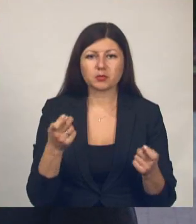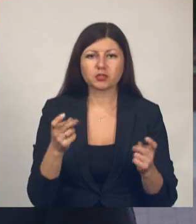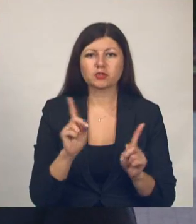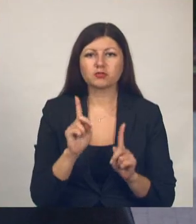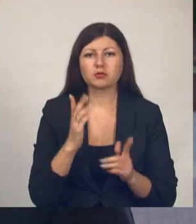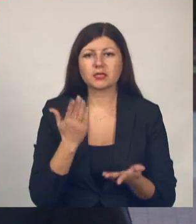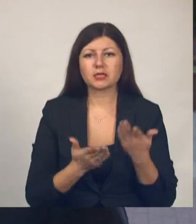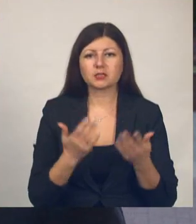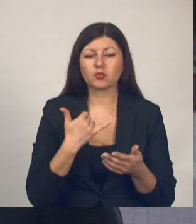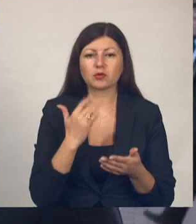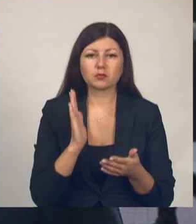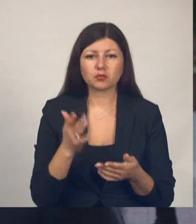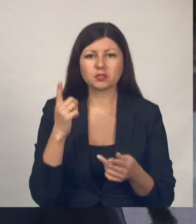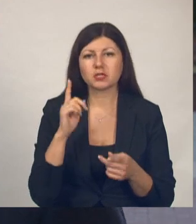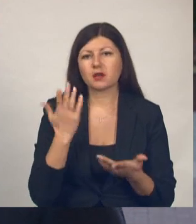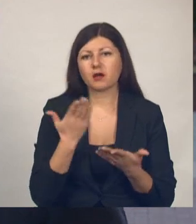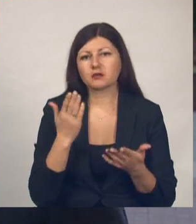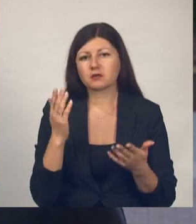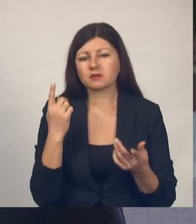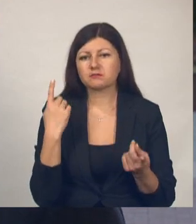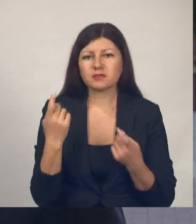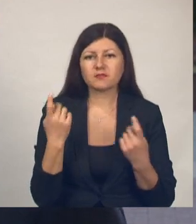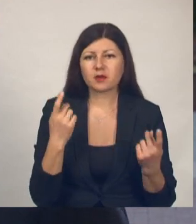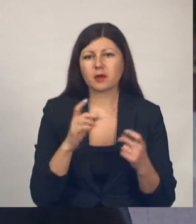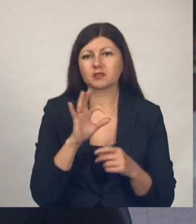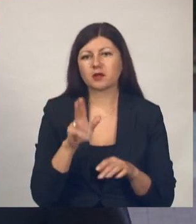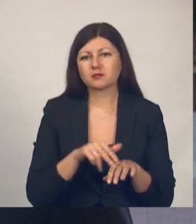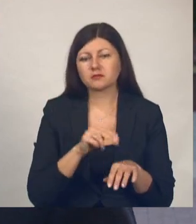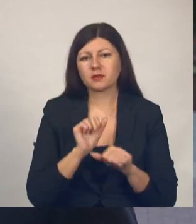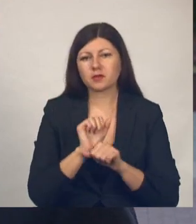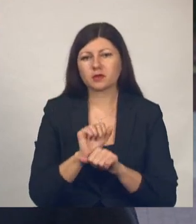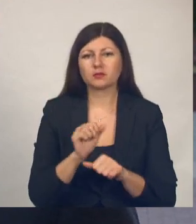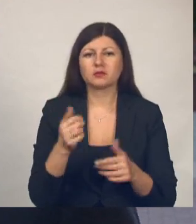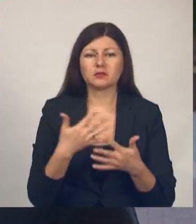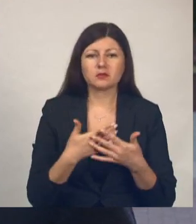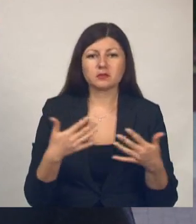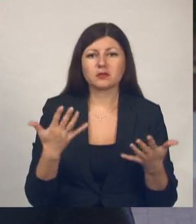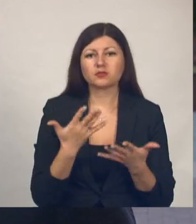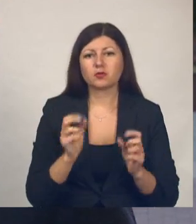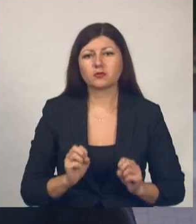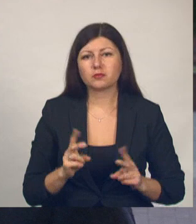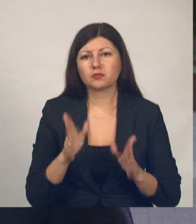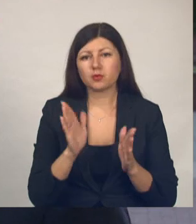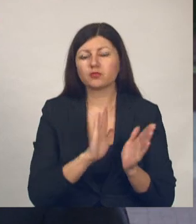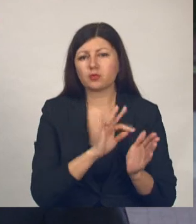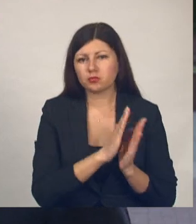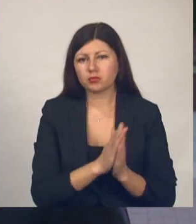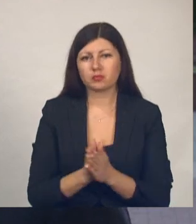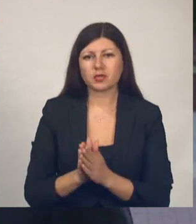если у нас будет информация от силовых структур, от Министерства обороны о возможных угрозах, то мы будем просить